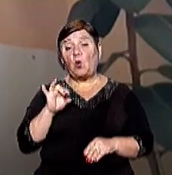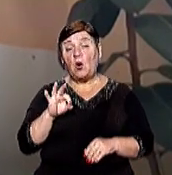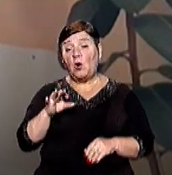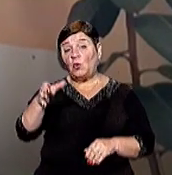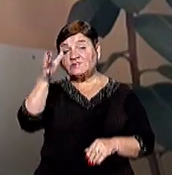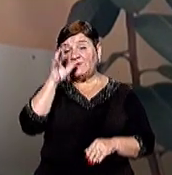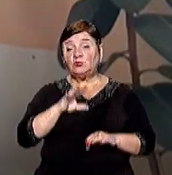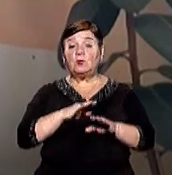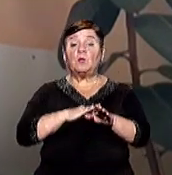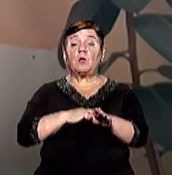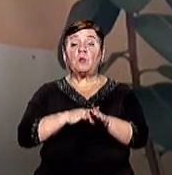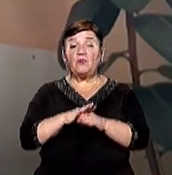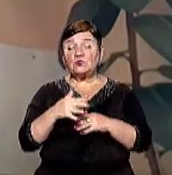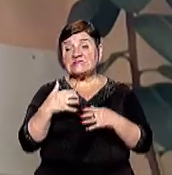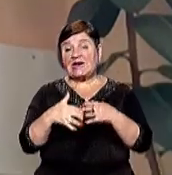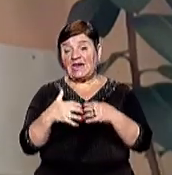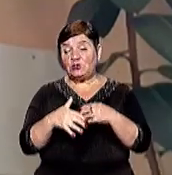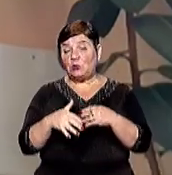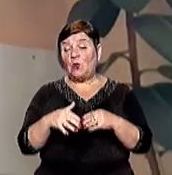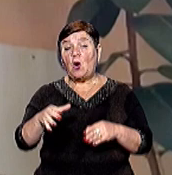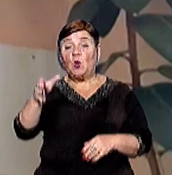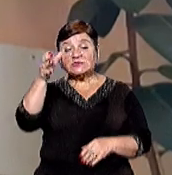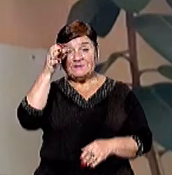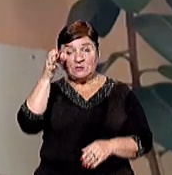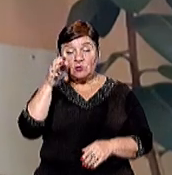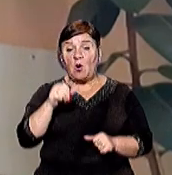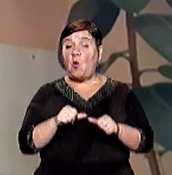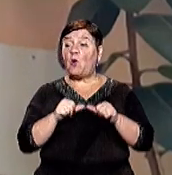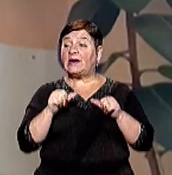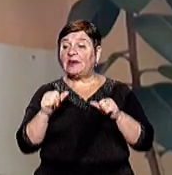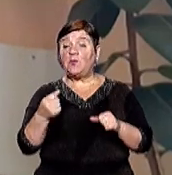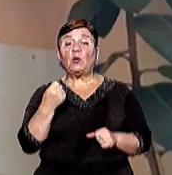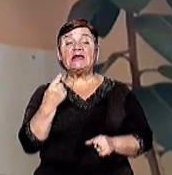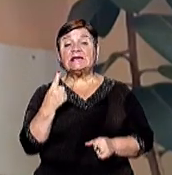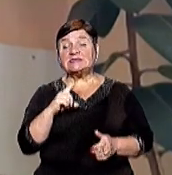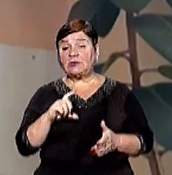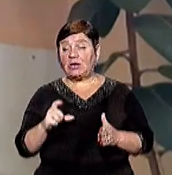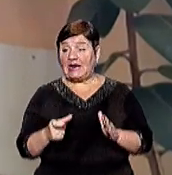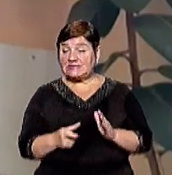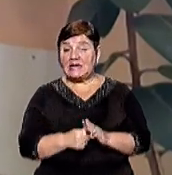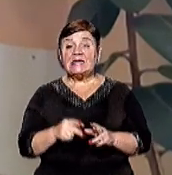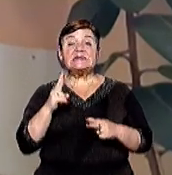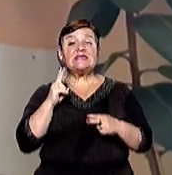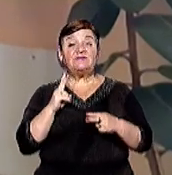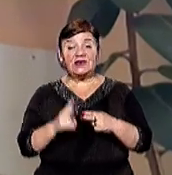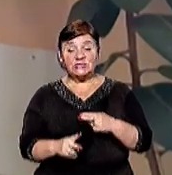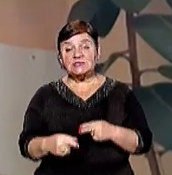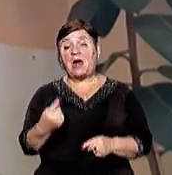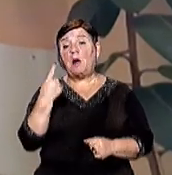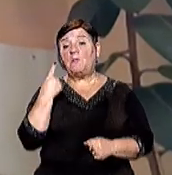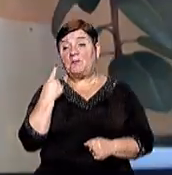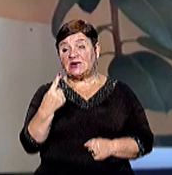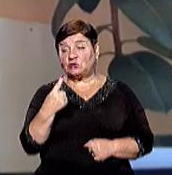про повну загальну середню освіту Він для всіх, окрім 11-класників, завершиться 1